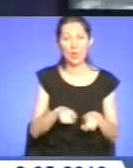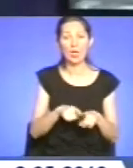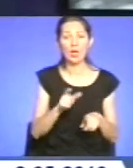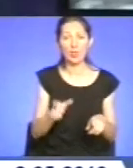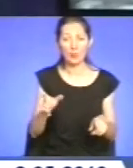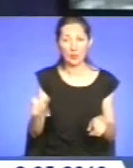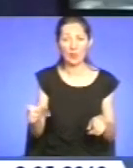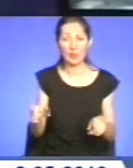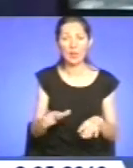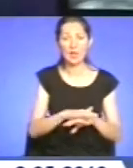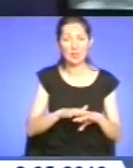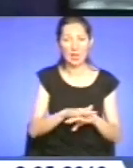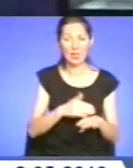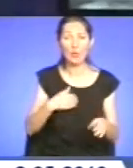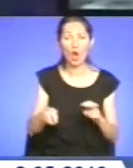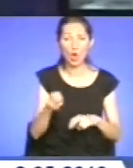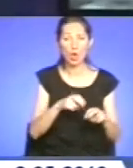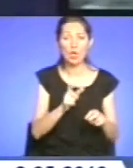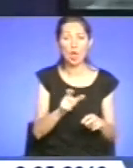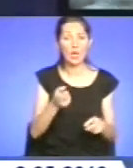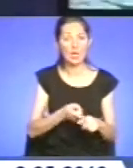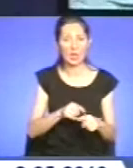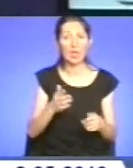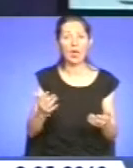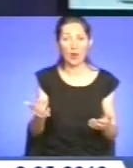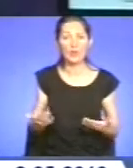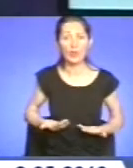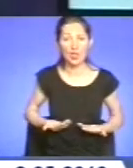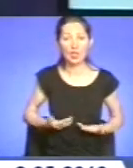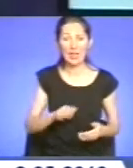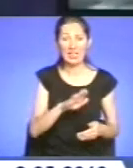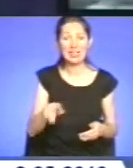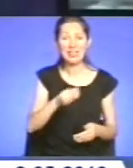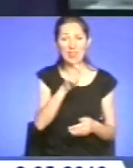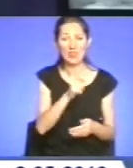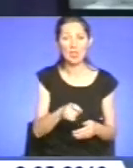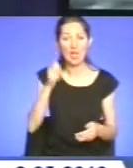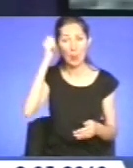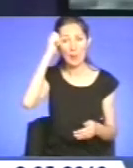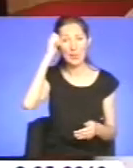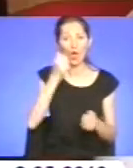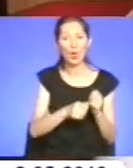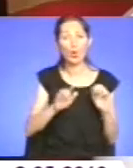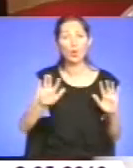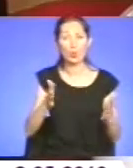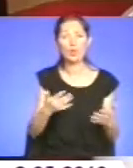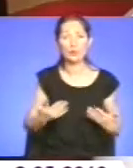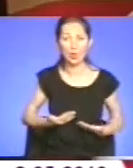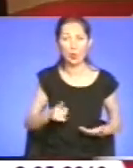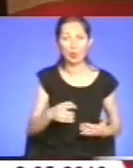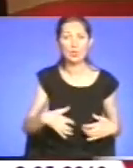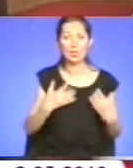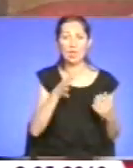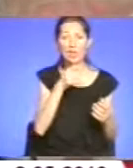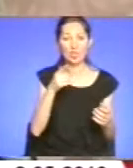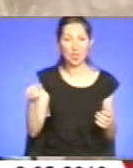вдалося вижити. Діти війни в деталях пам'ятають кожну мить, пережиту в той страшний час. Ірина Максимова